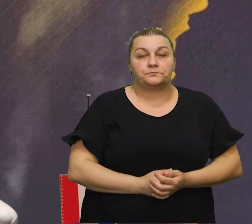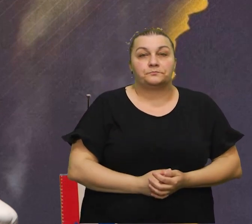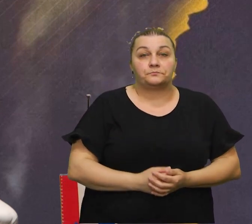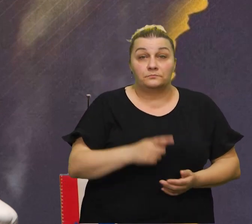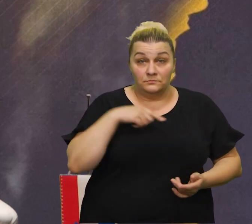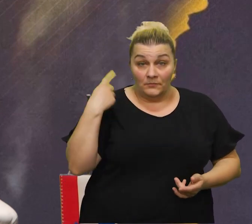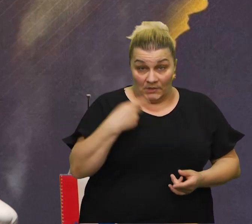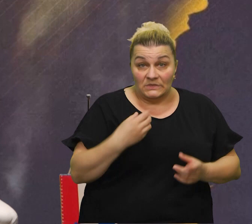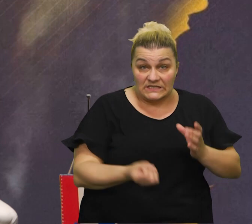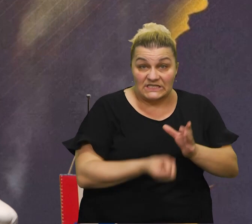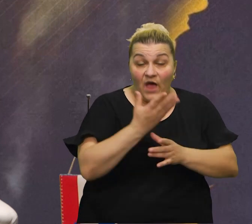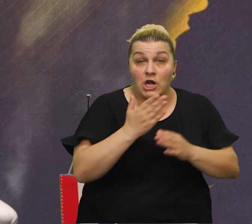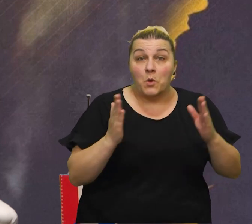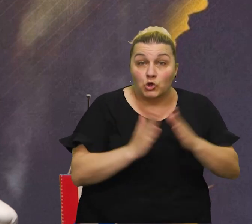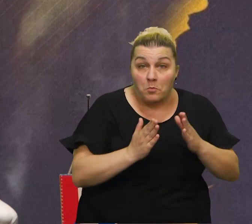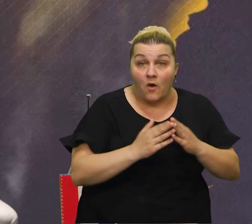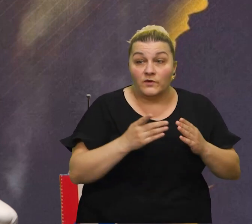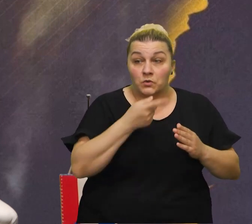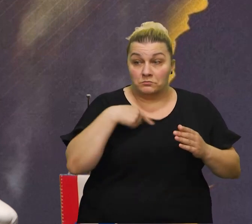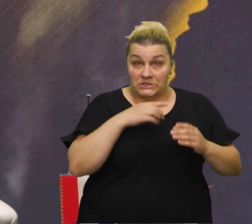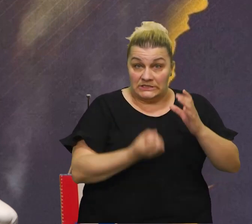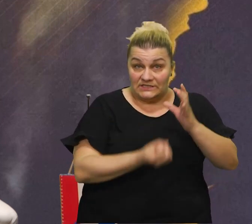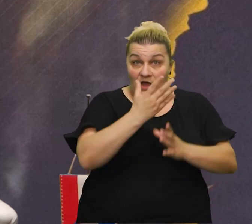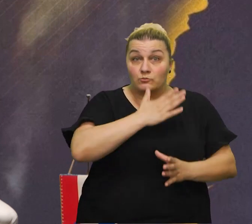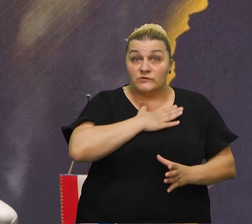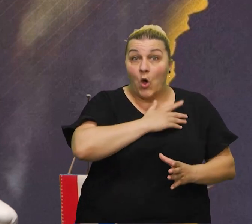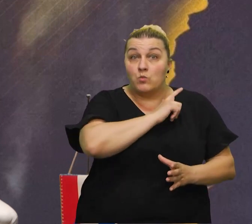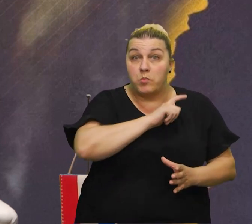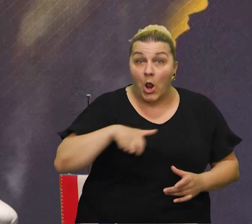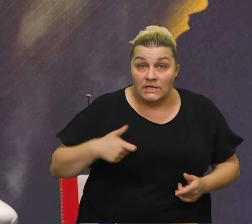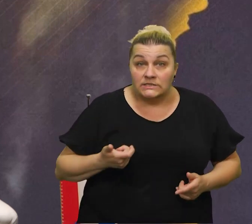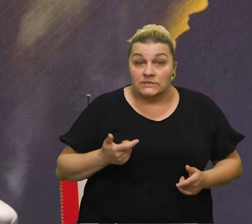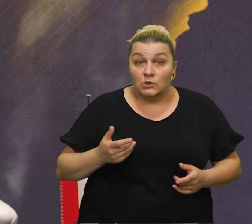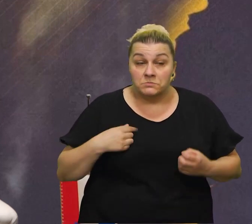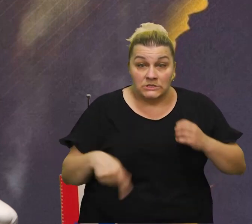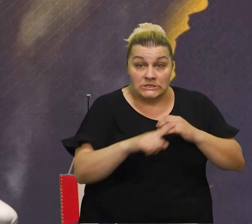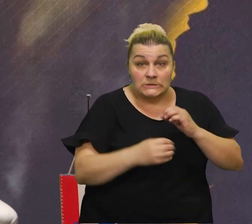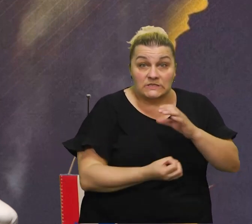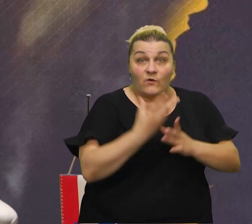stvaramo domovinu, stvaramo policiju svoju, stvaramo vojsku.